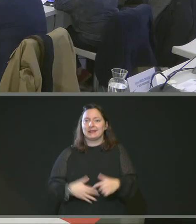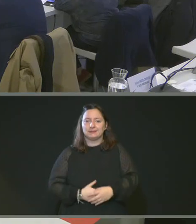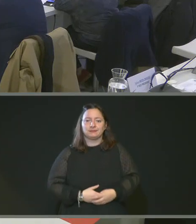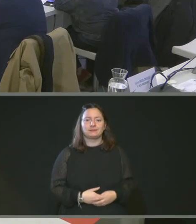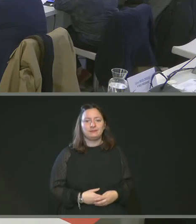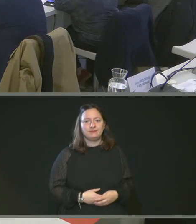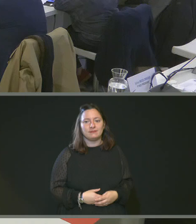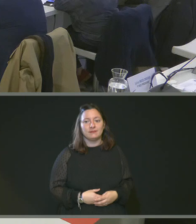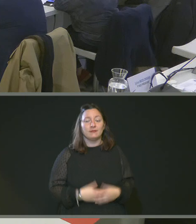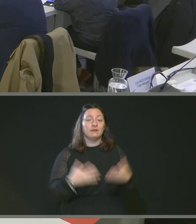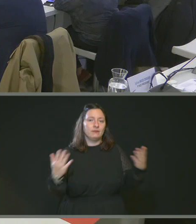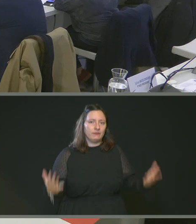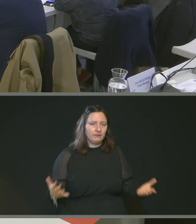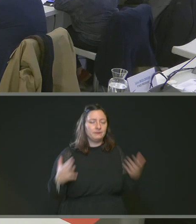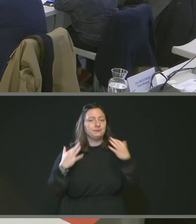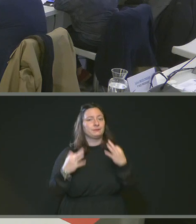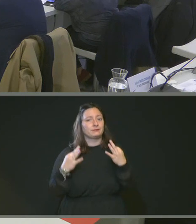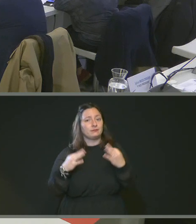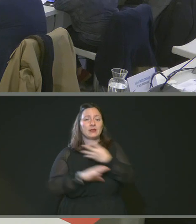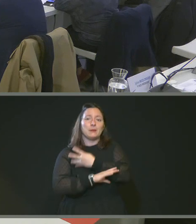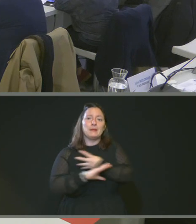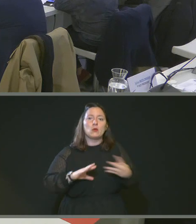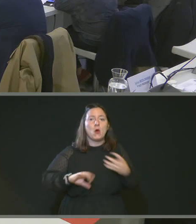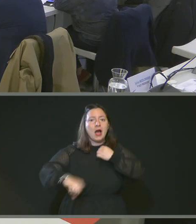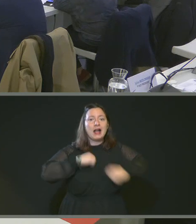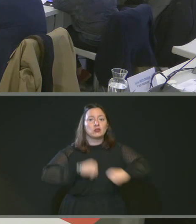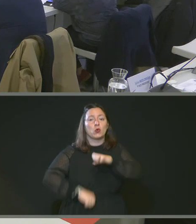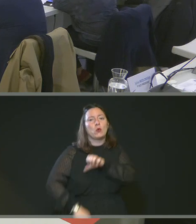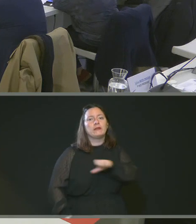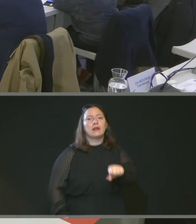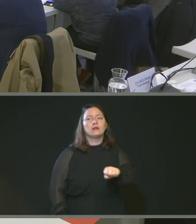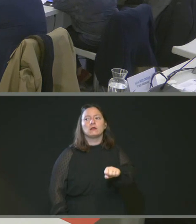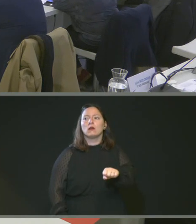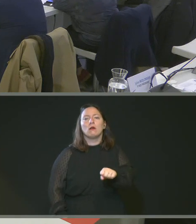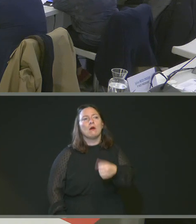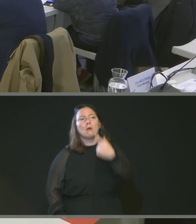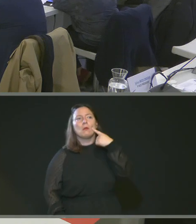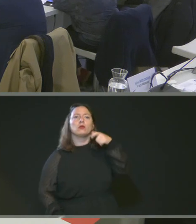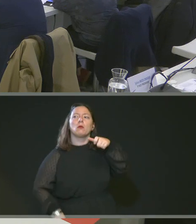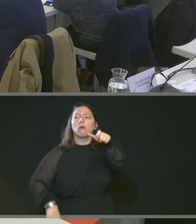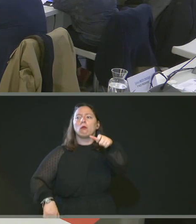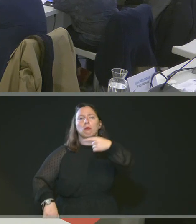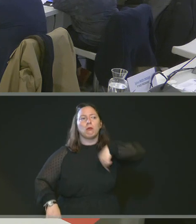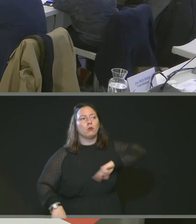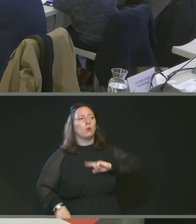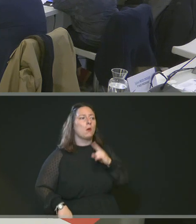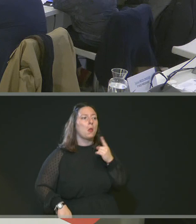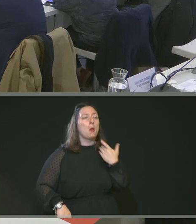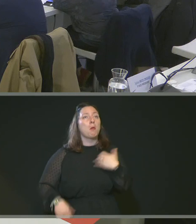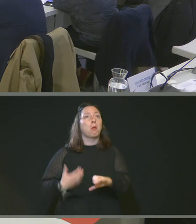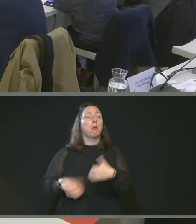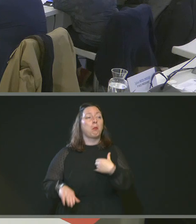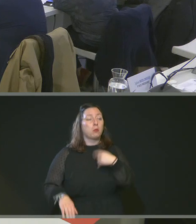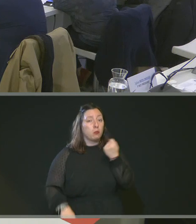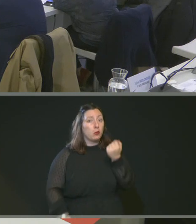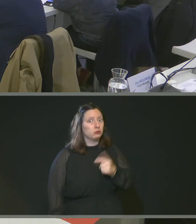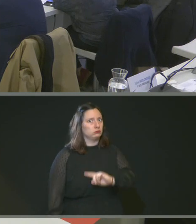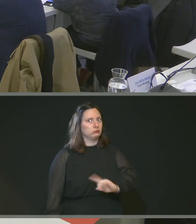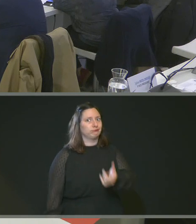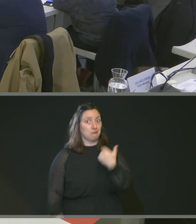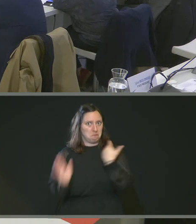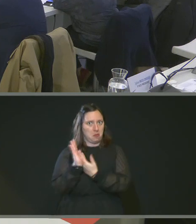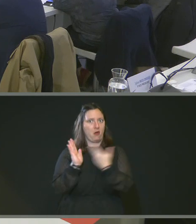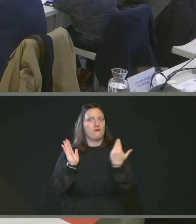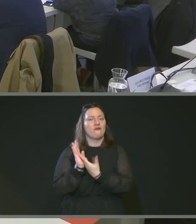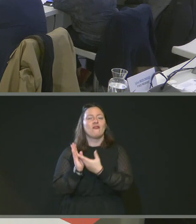doutait sur l'action de la métropole sur l'ESS, on arrive par des preuves. Donc toujours sur l'ESS, cette fois-ci